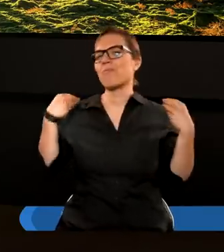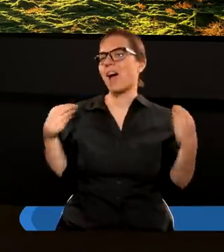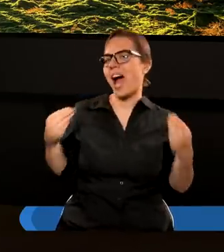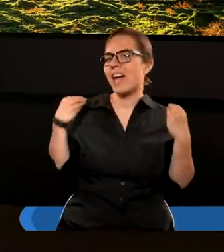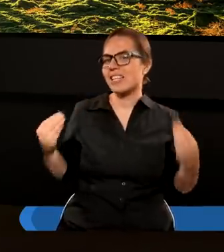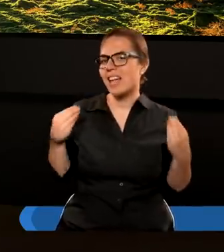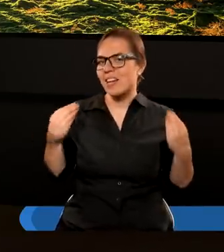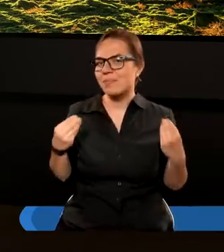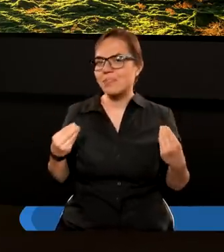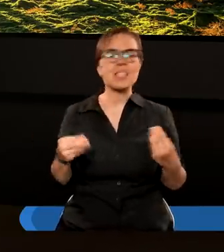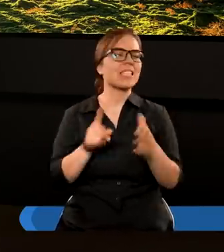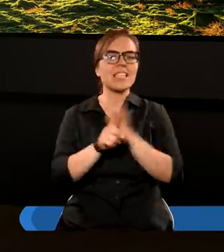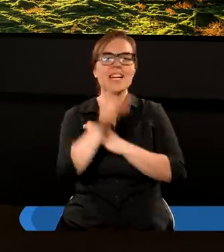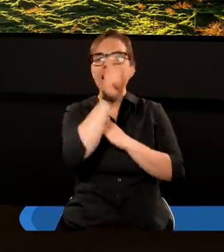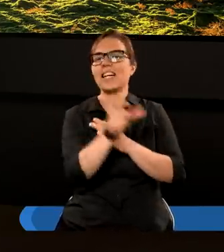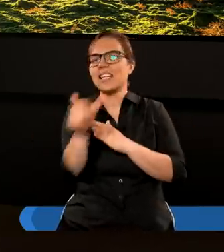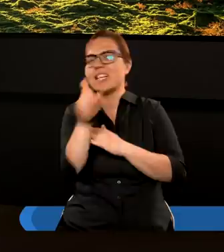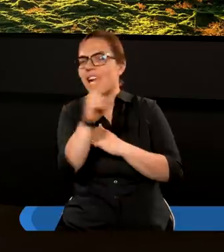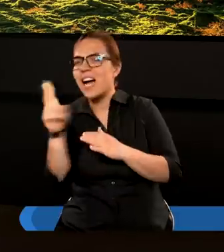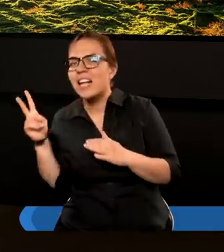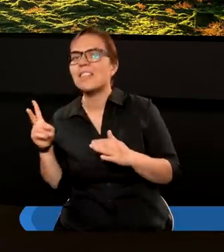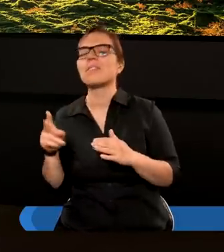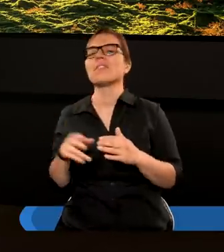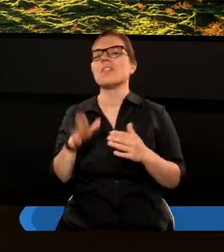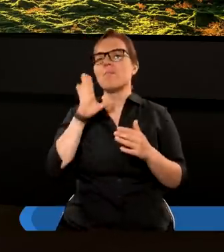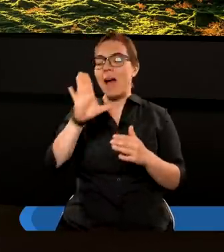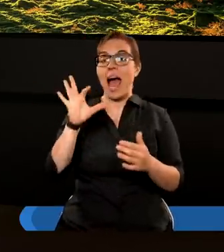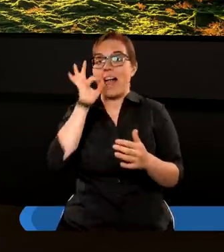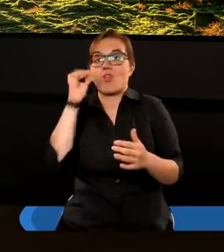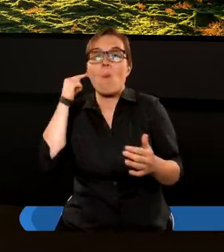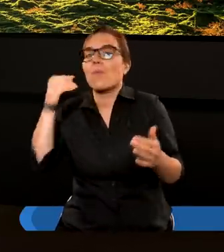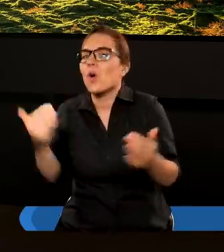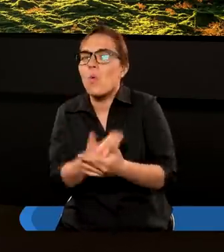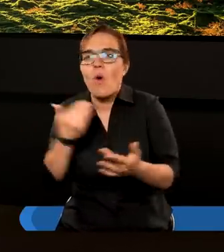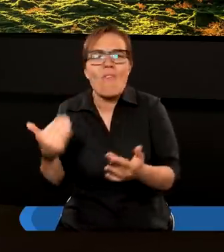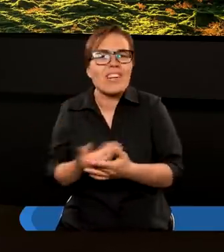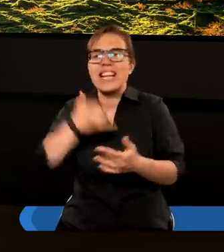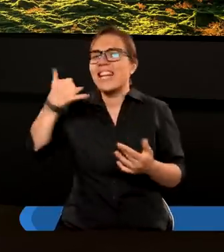Jakby przychodził do każdego z nas i mówił, mam dla Ciebie dobrą nowinę.